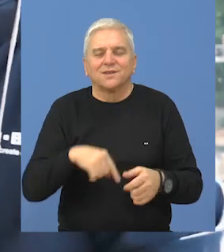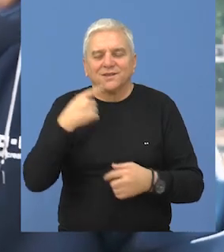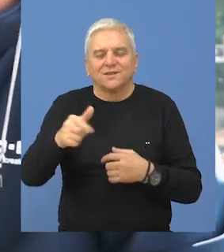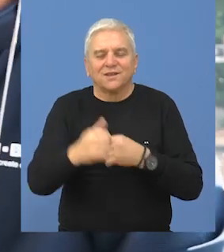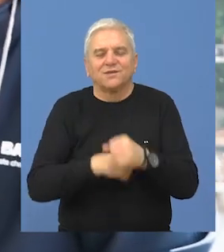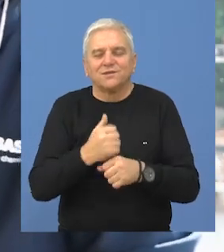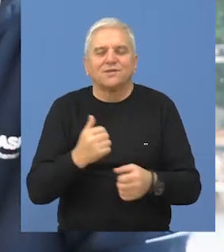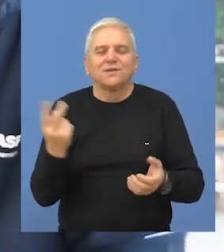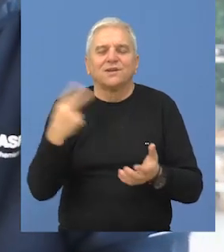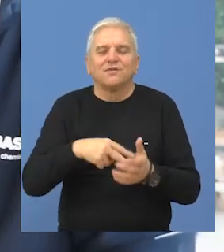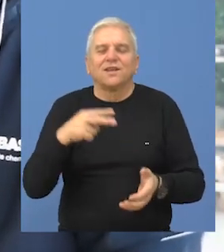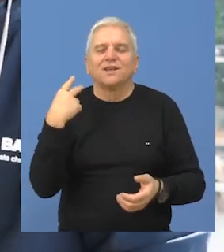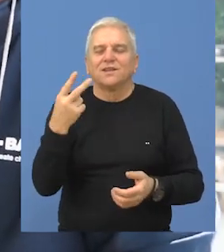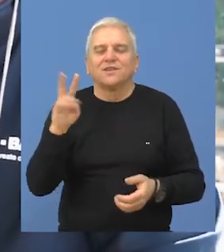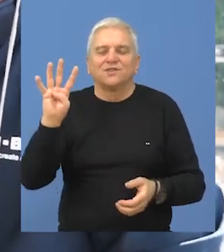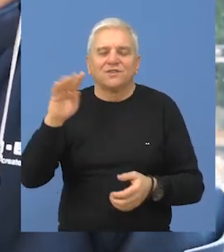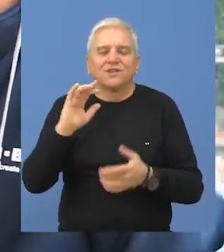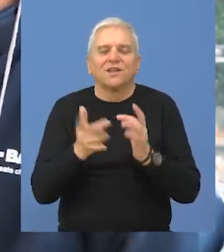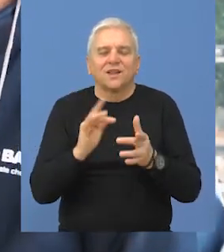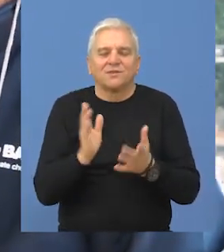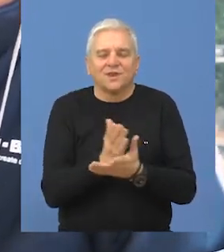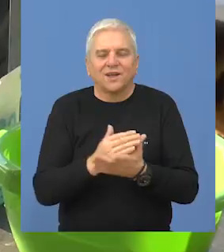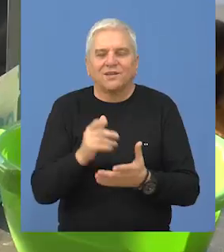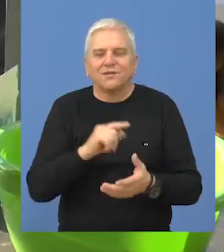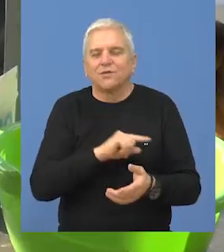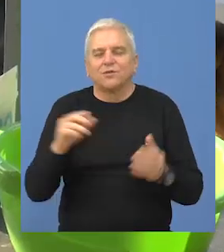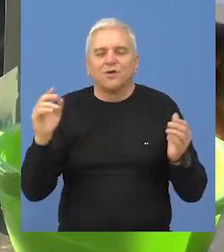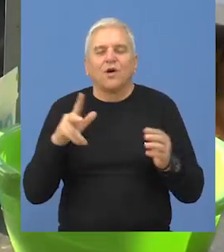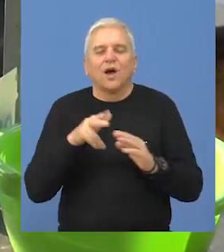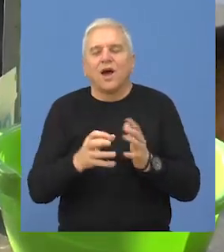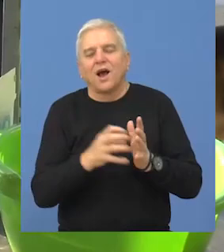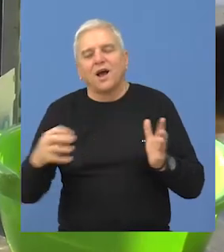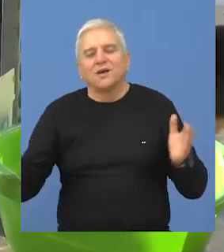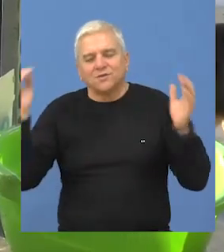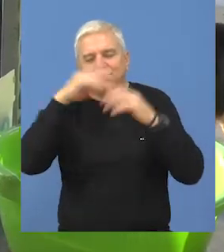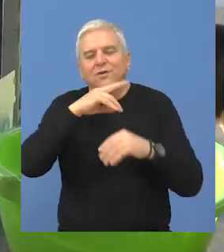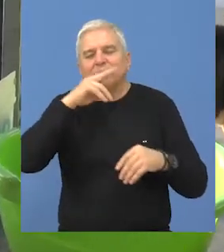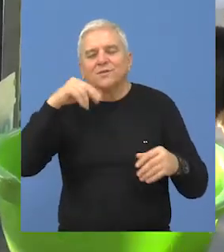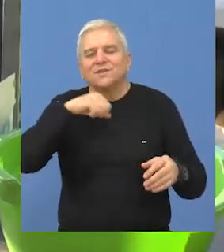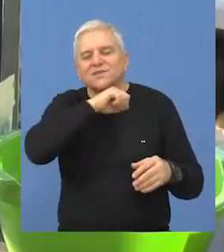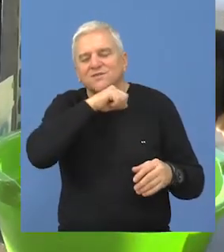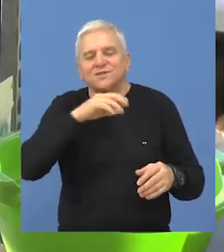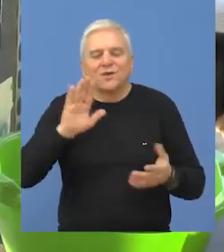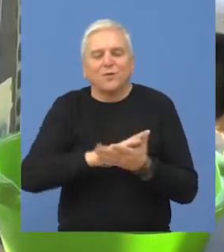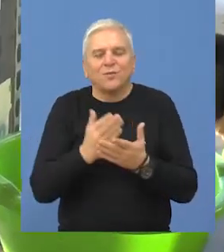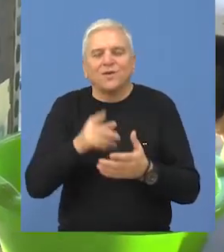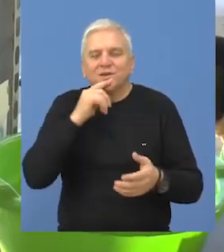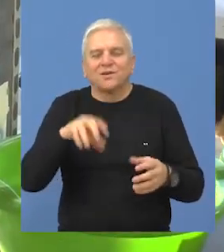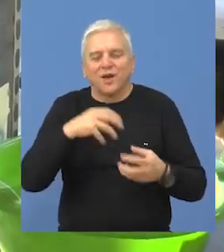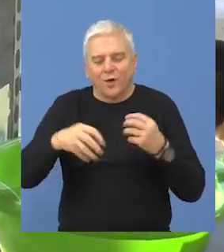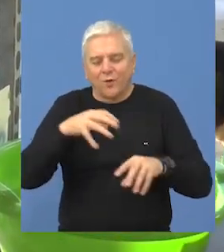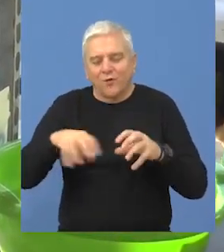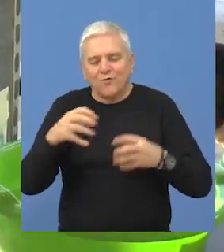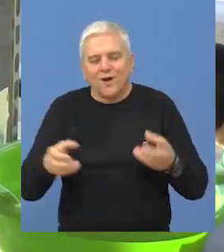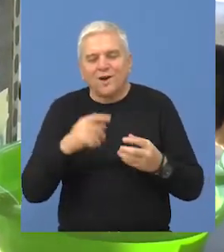sledeće godine 2024. u takmičarskom delu. Do kasno noć mirisat će picoderom svinsko pečenje i ostali